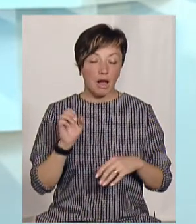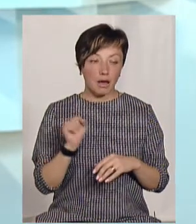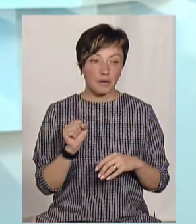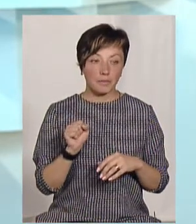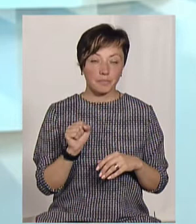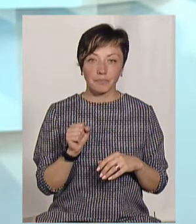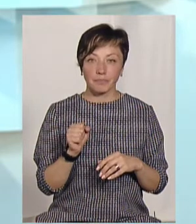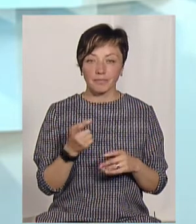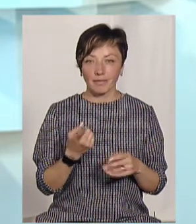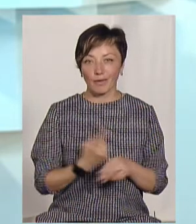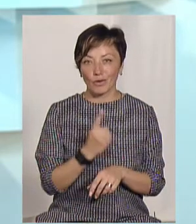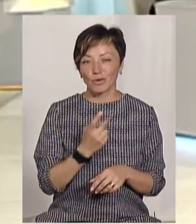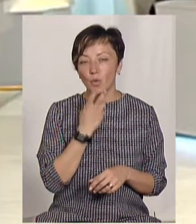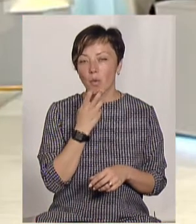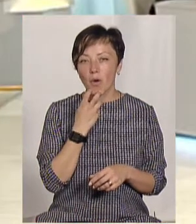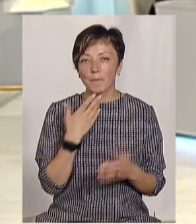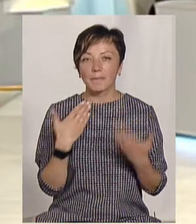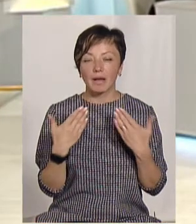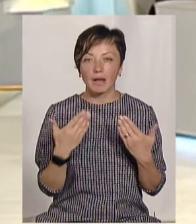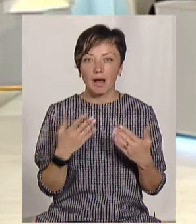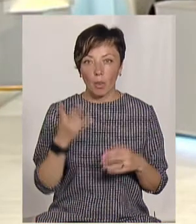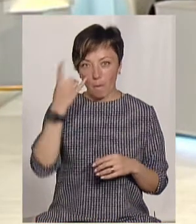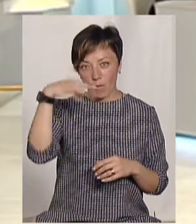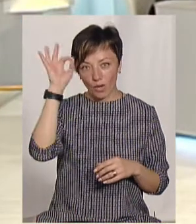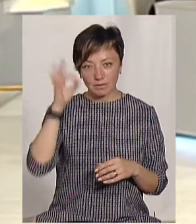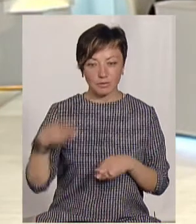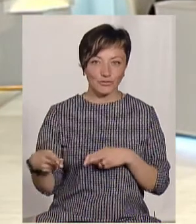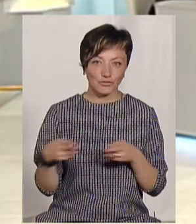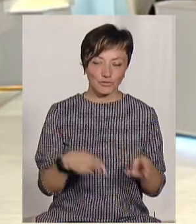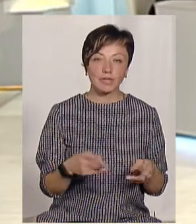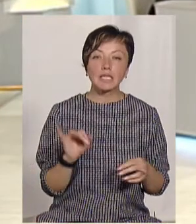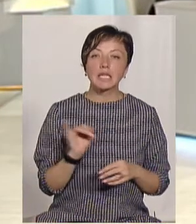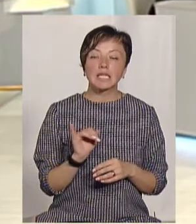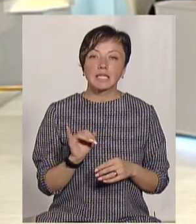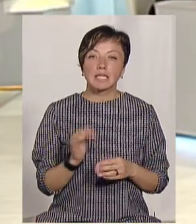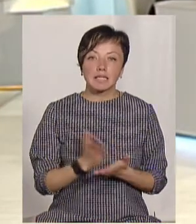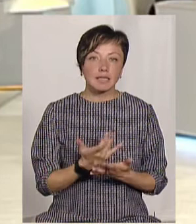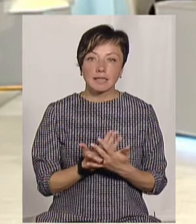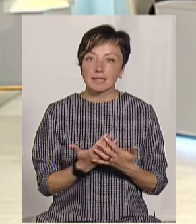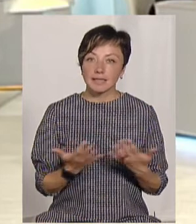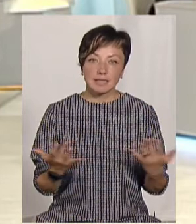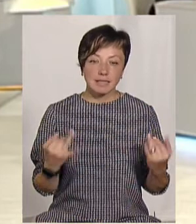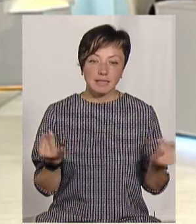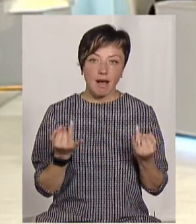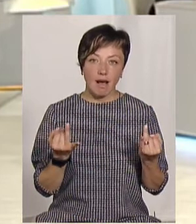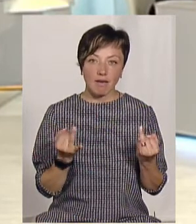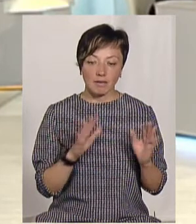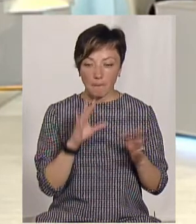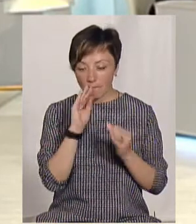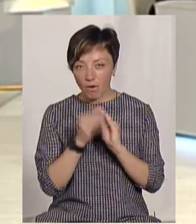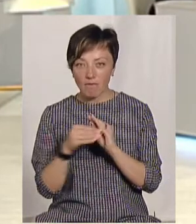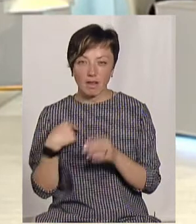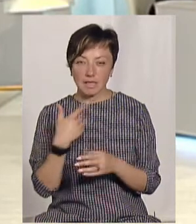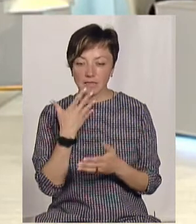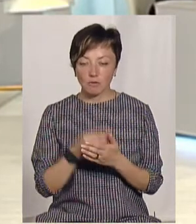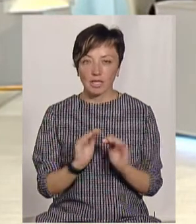Так, ще й з гумором. Так, десь поліція вже їде. І такі різні цікавинки ми поховали. Наприклад,